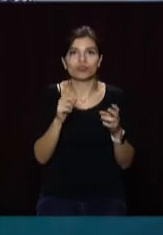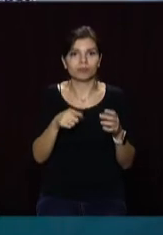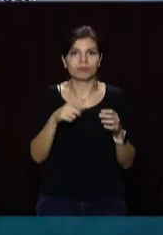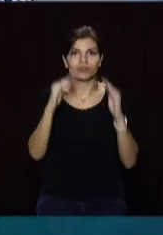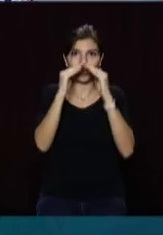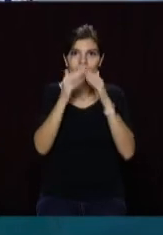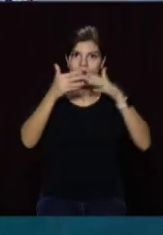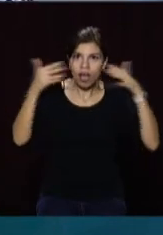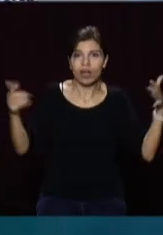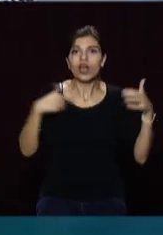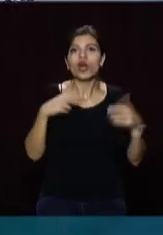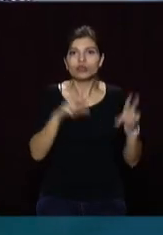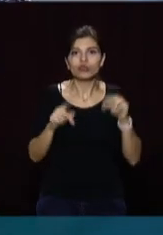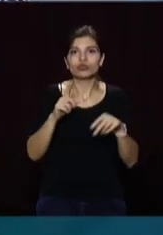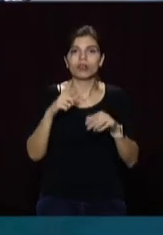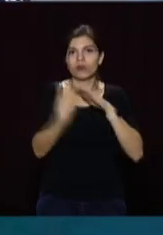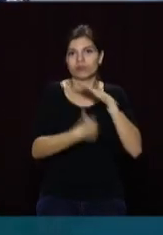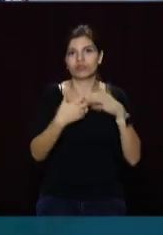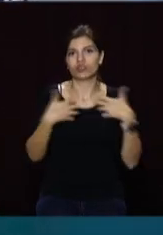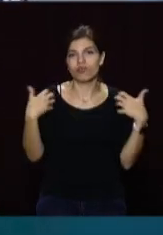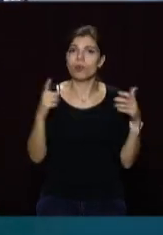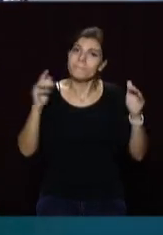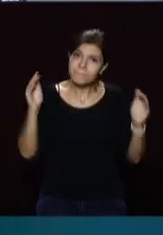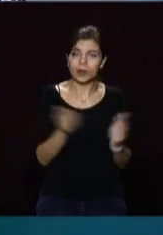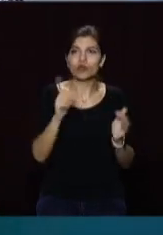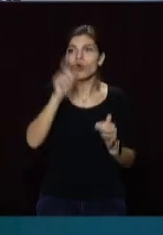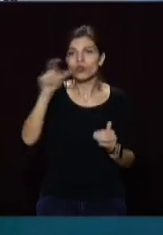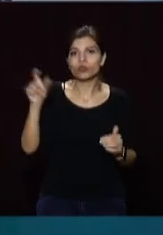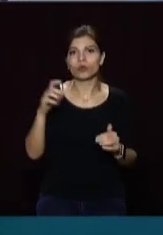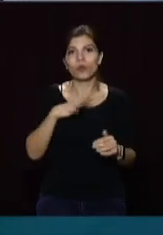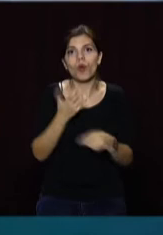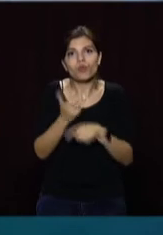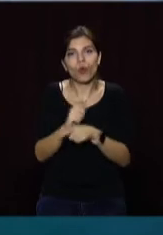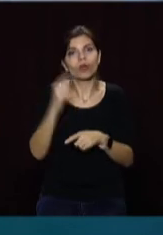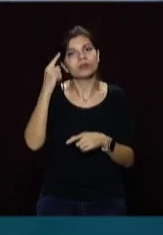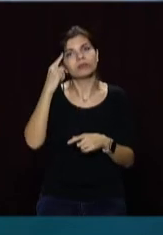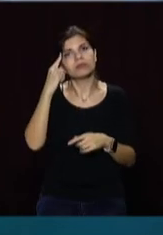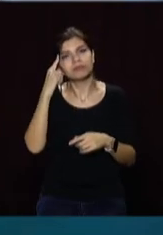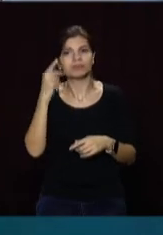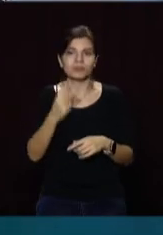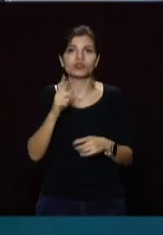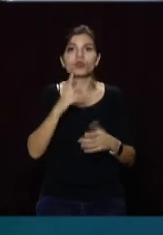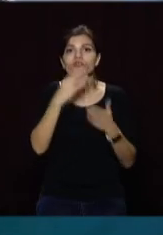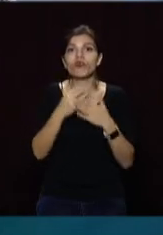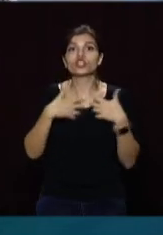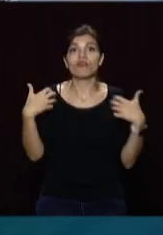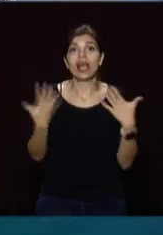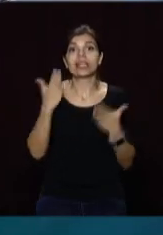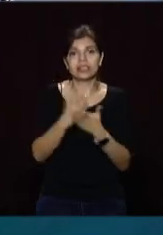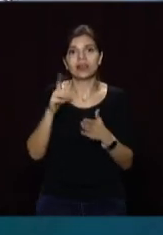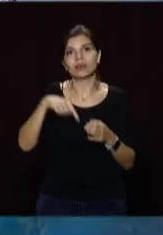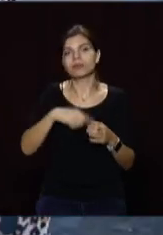щоб животних бездомних становилось менше, щоб громадяни наші були більш осознательні, стерилізували своїх